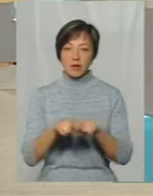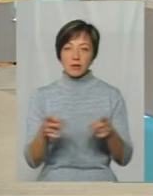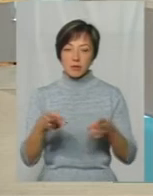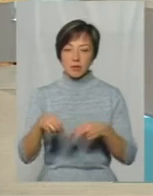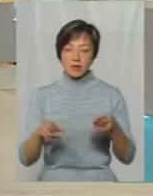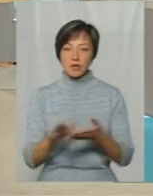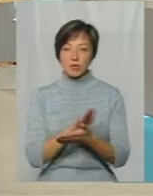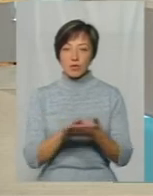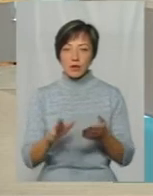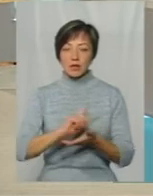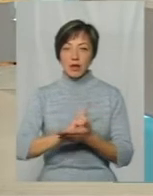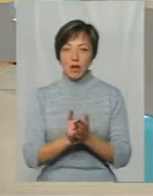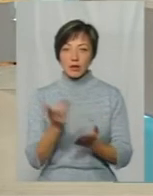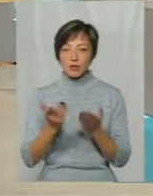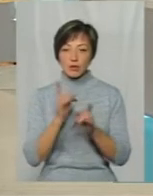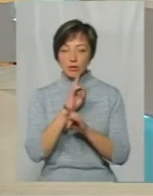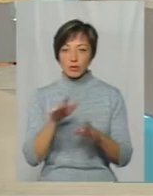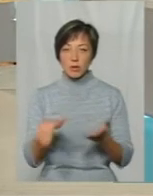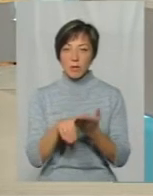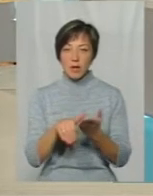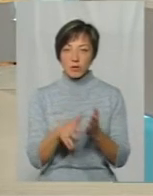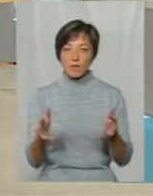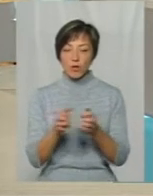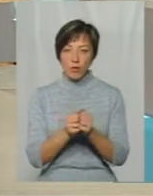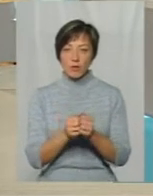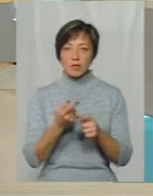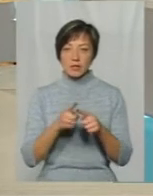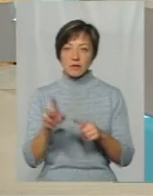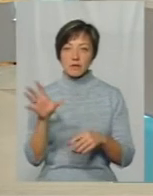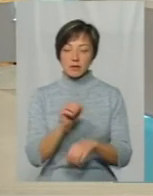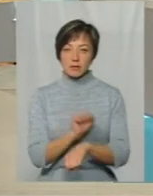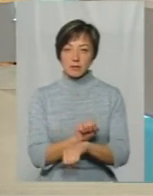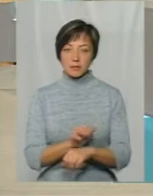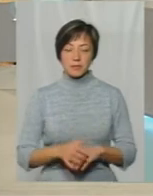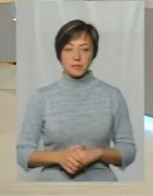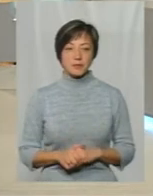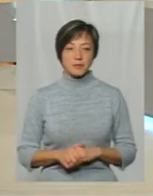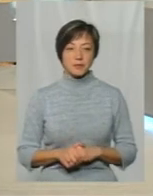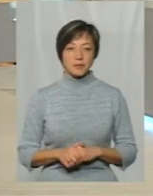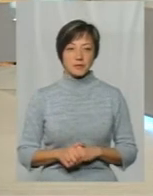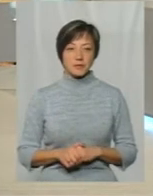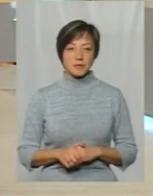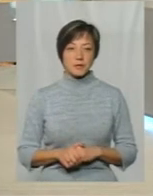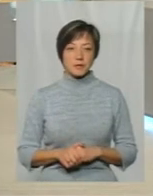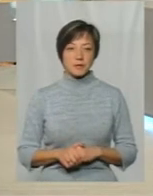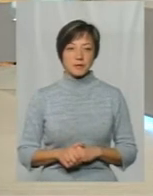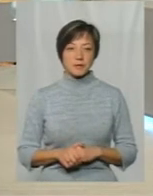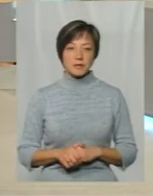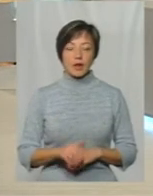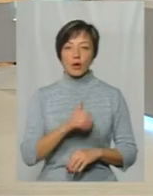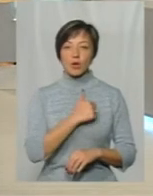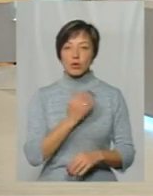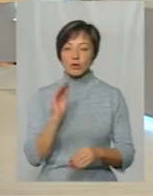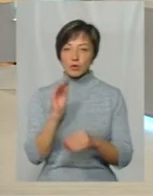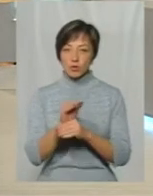стерилізувати, причому негайно І якщо не буде методів відлову, то, звичайно, це все буде стояти на місці Я би хотіла